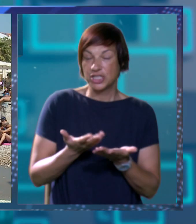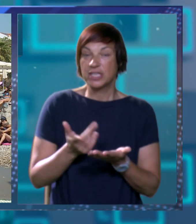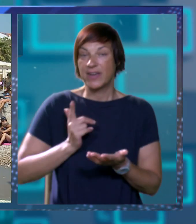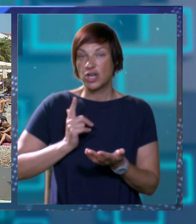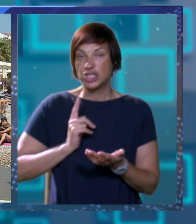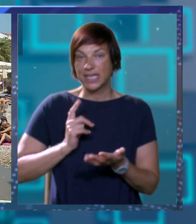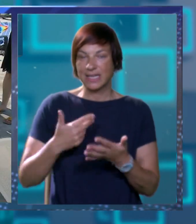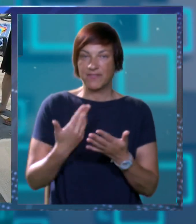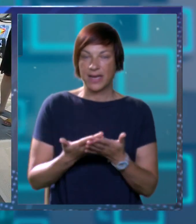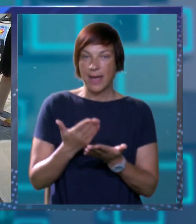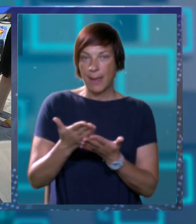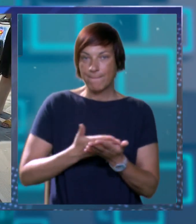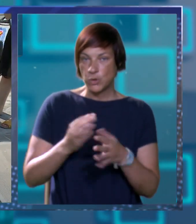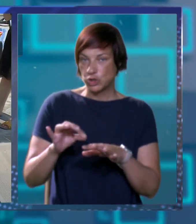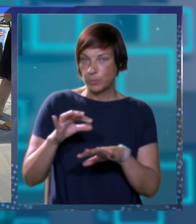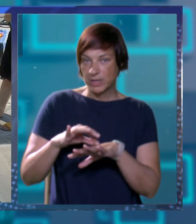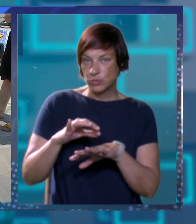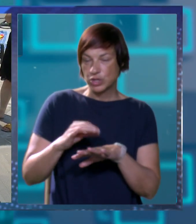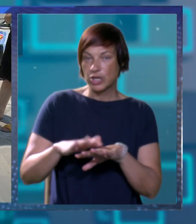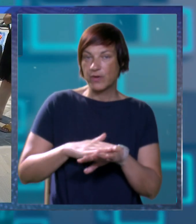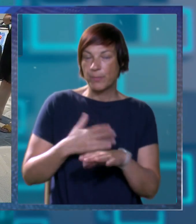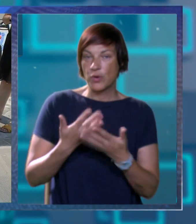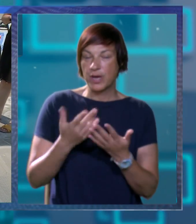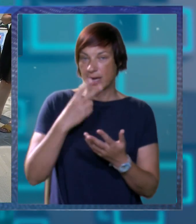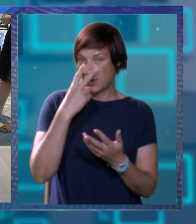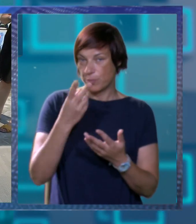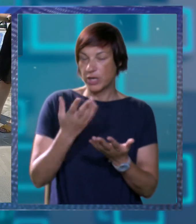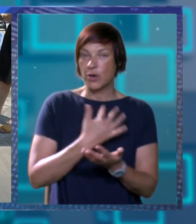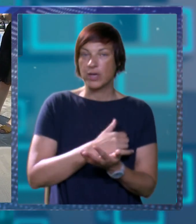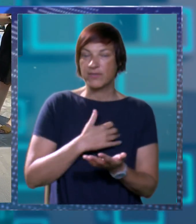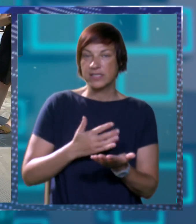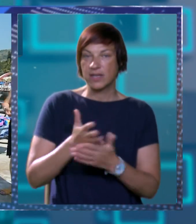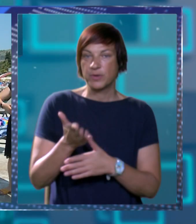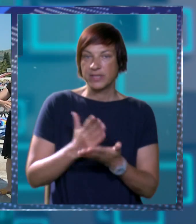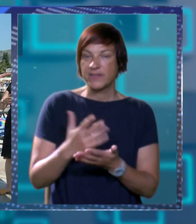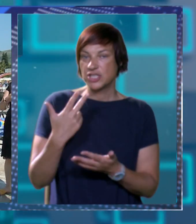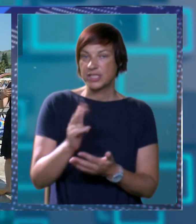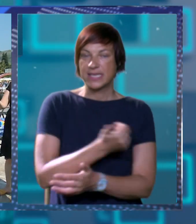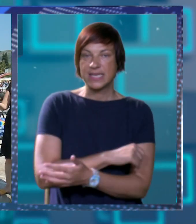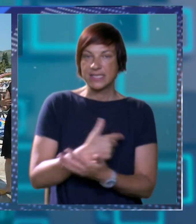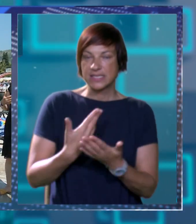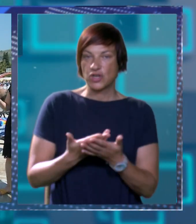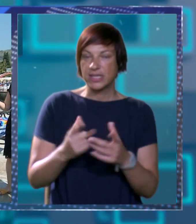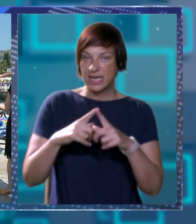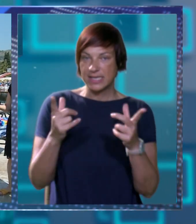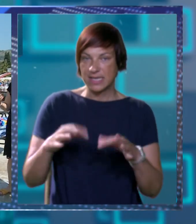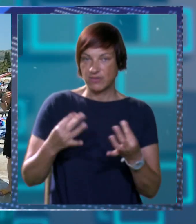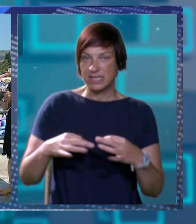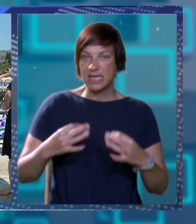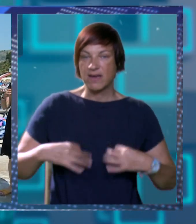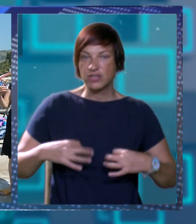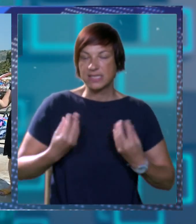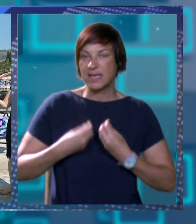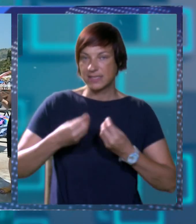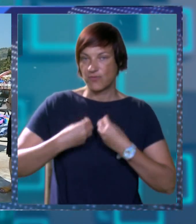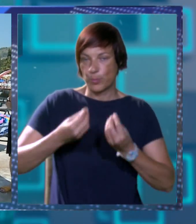prilično očekivana. Postupak uzorkovanja mora kao dio monitoringa u Hrvatskoj provodi se već 30 godina, a iz Zavoda za javno